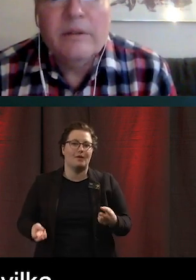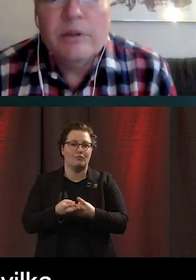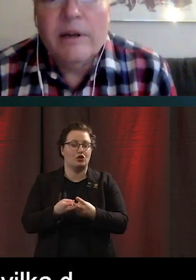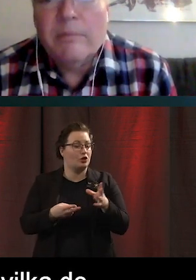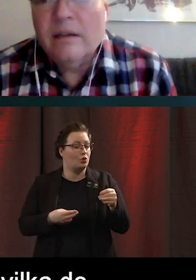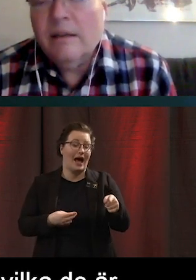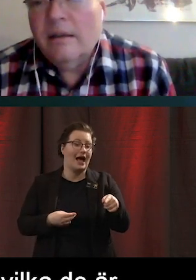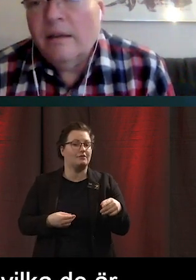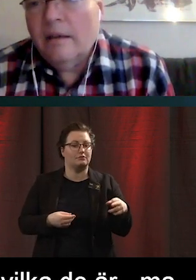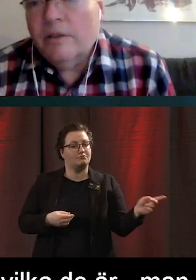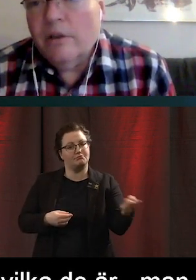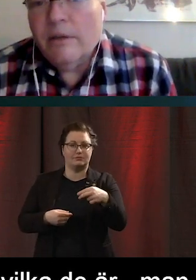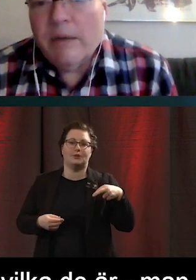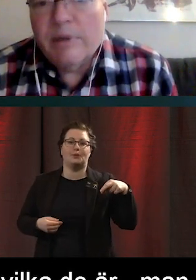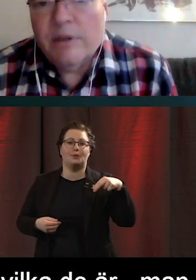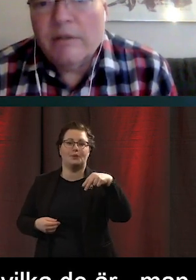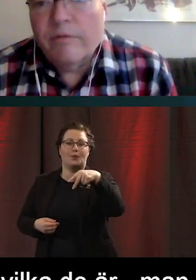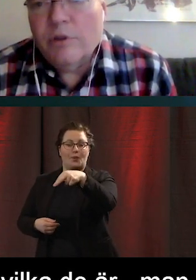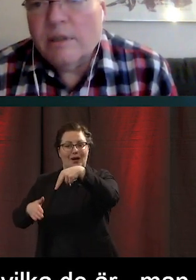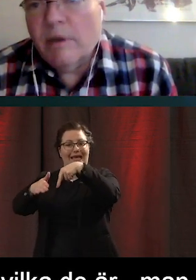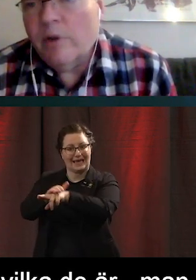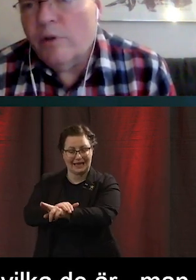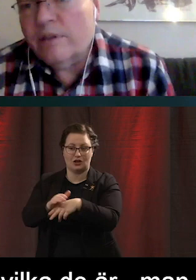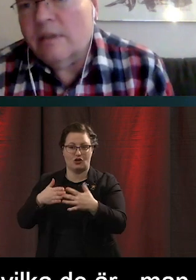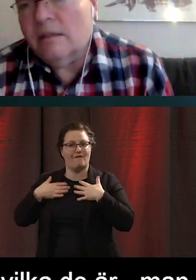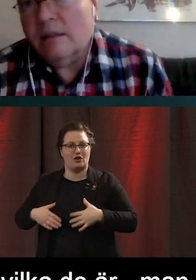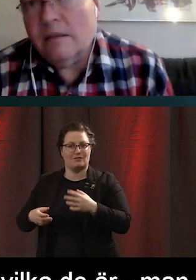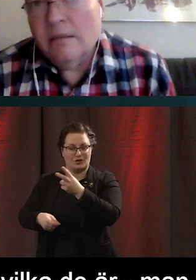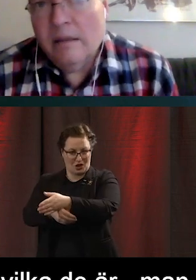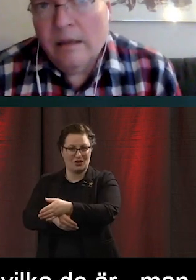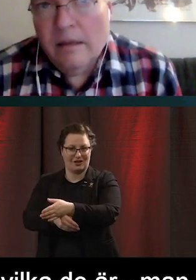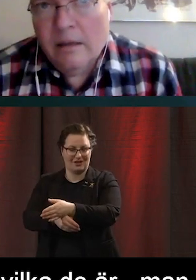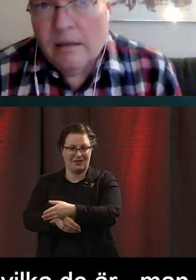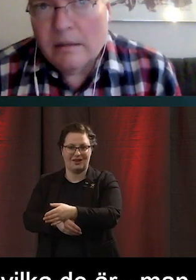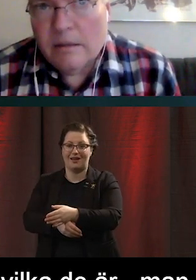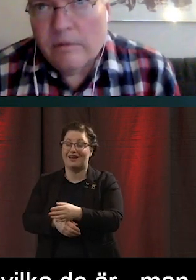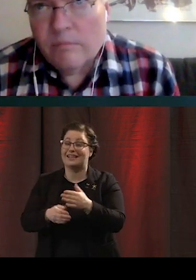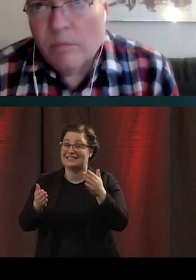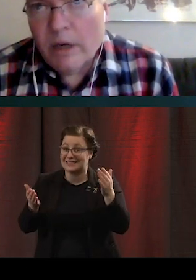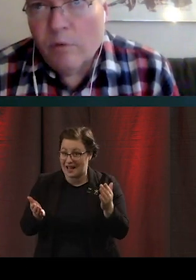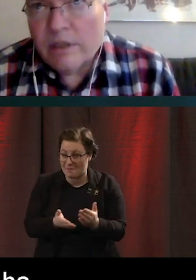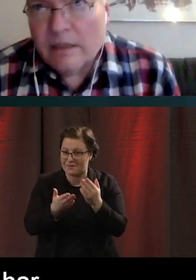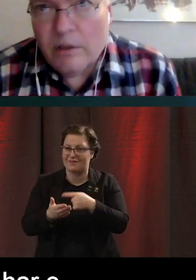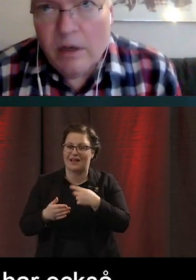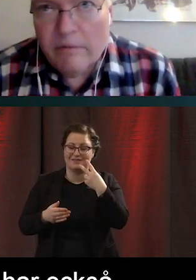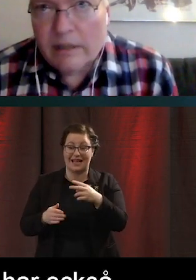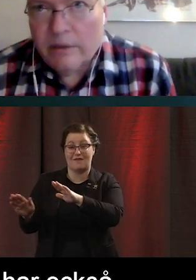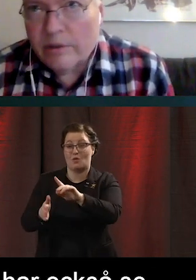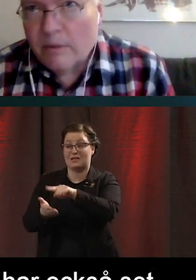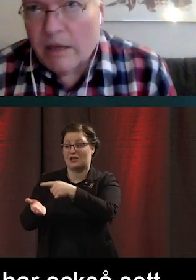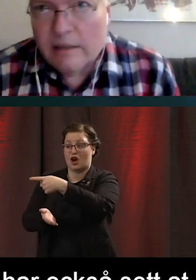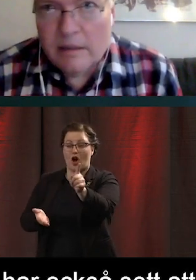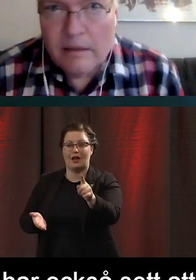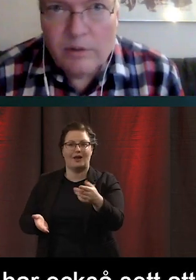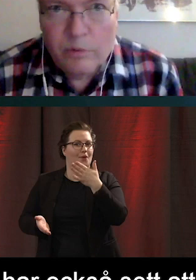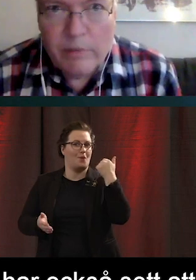i samhället och göra de här besöken fysiskt. Men vi har också sett att många vårdcentraler var inte